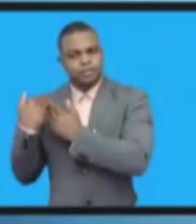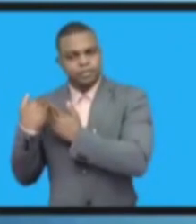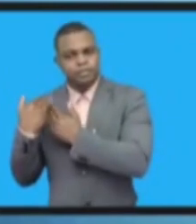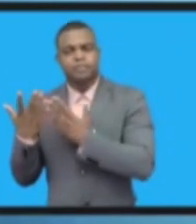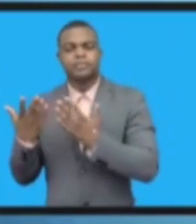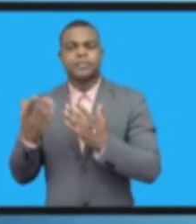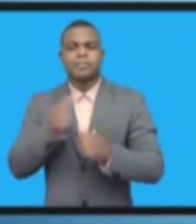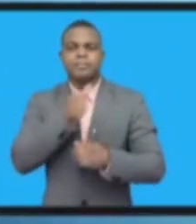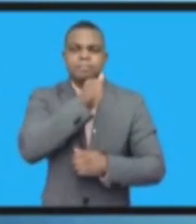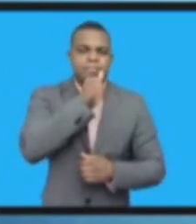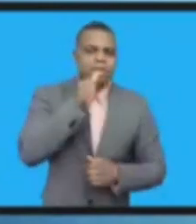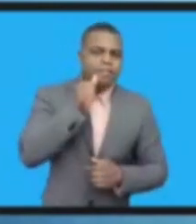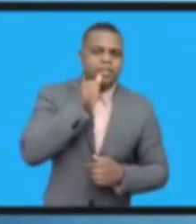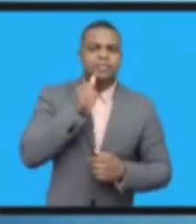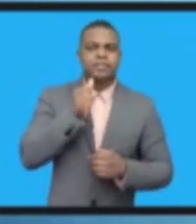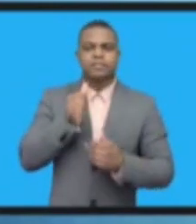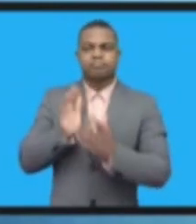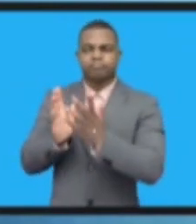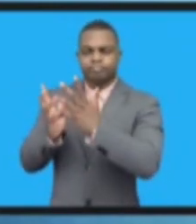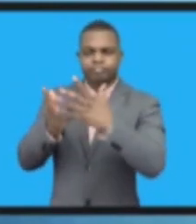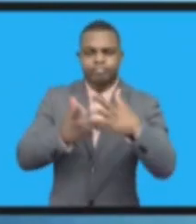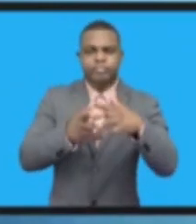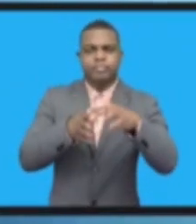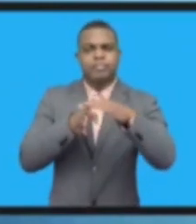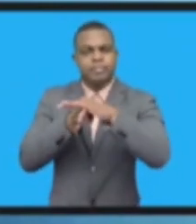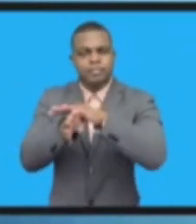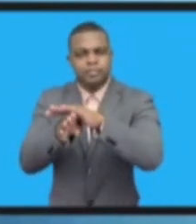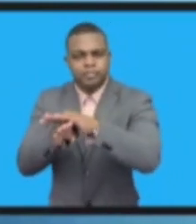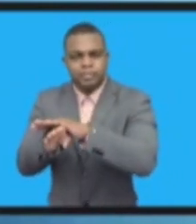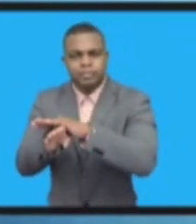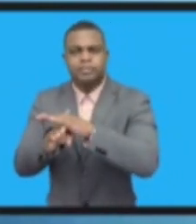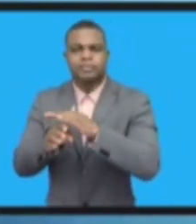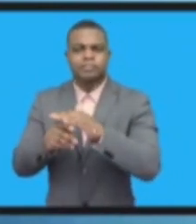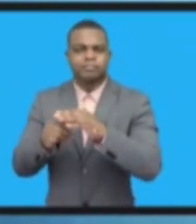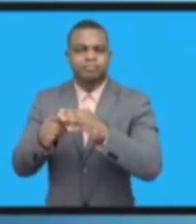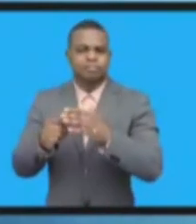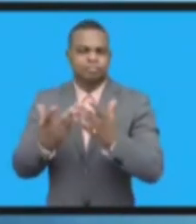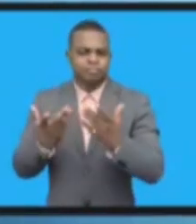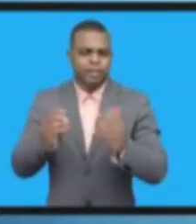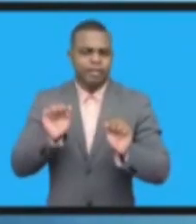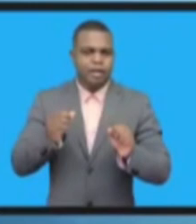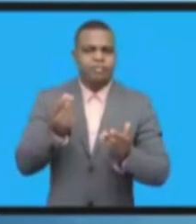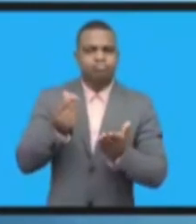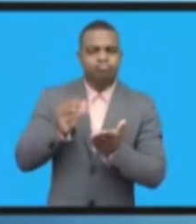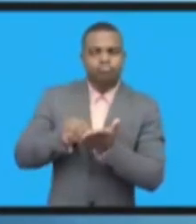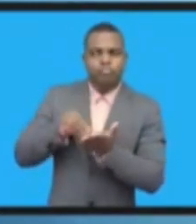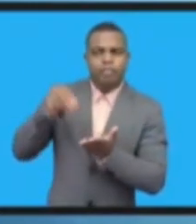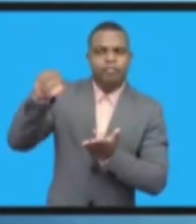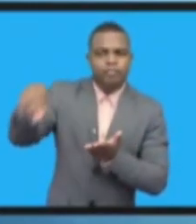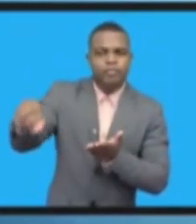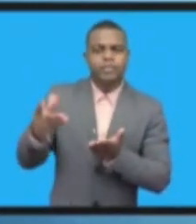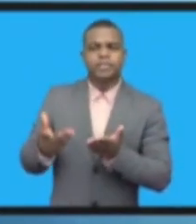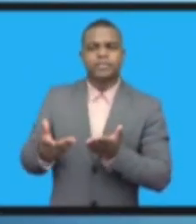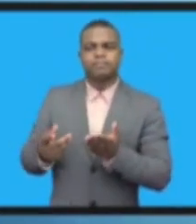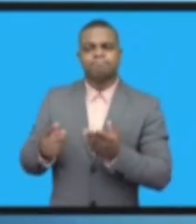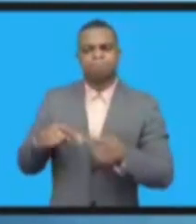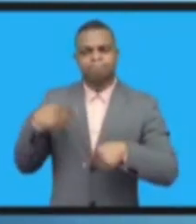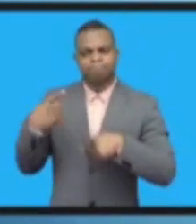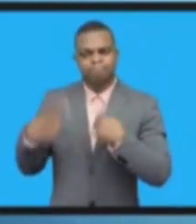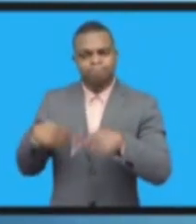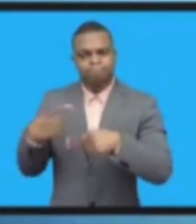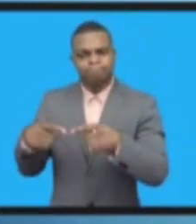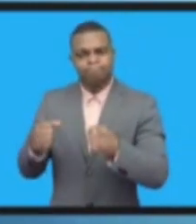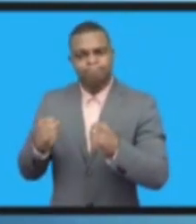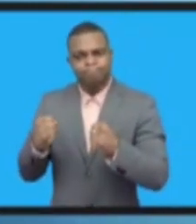в обоих смыслах этого слова, устойчивость, оперативная устойчивость,